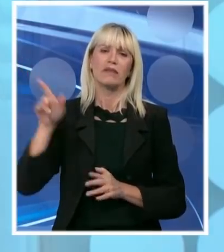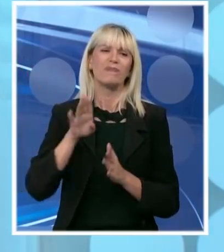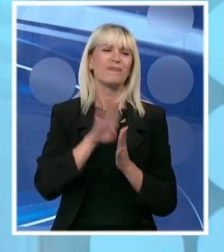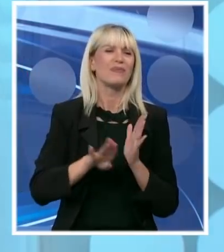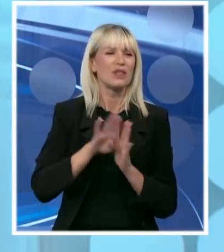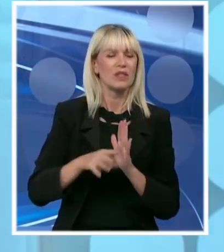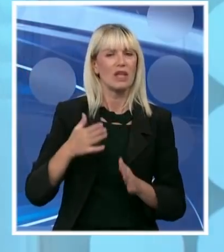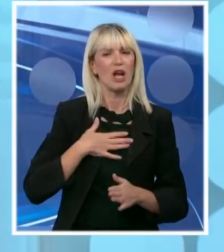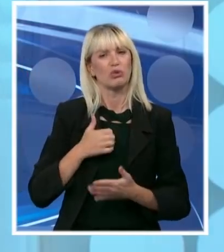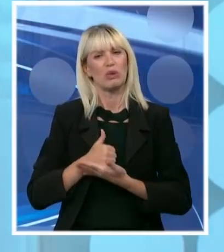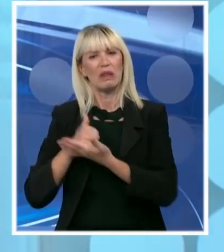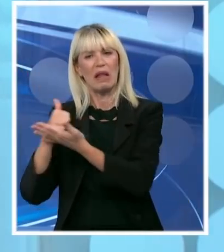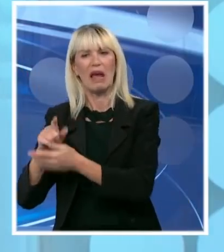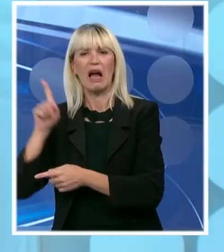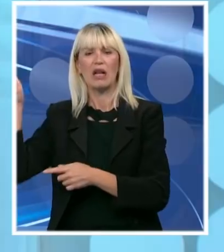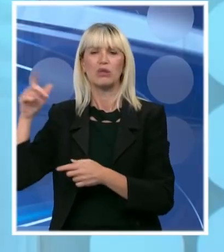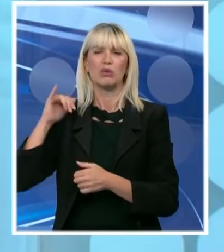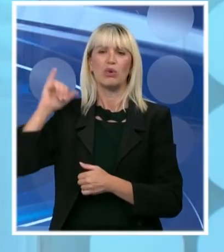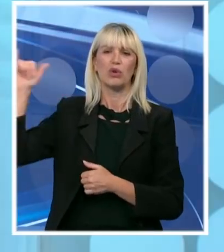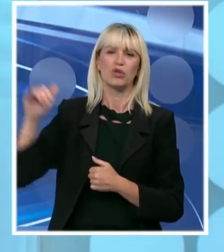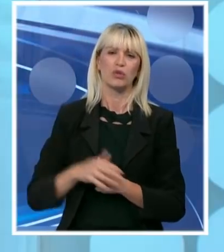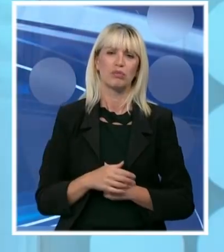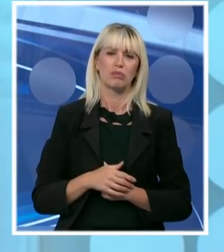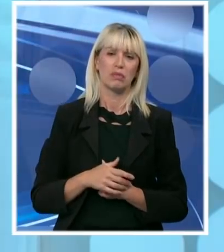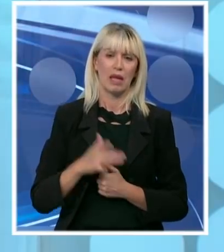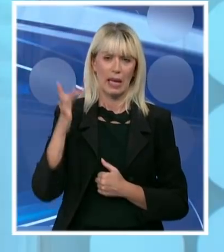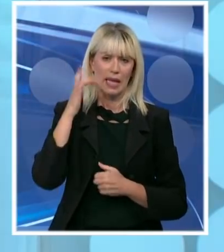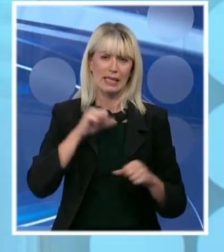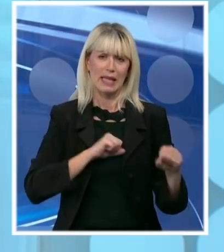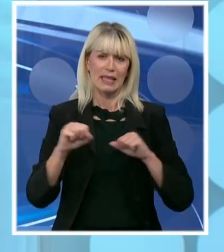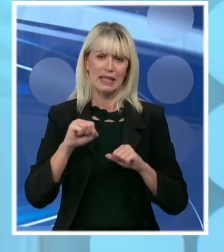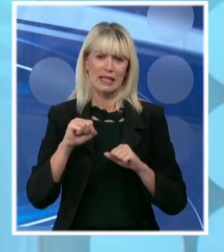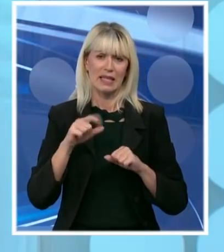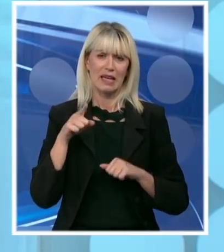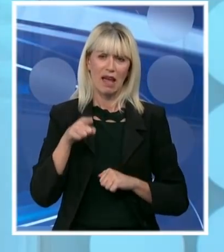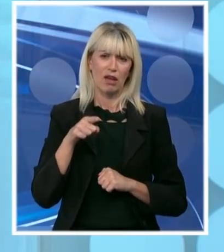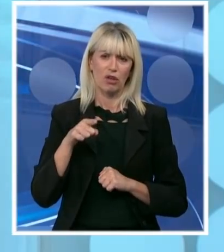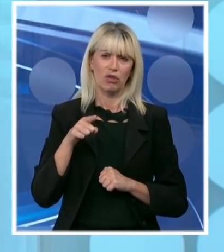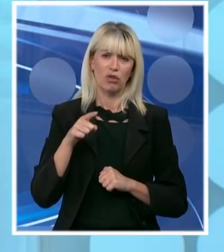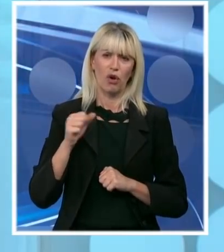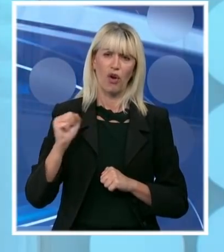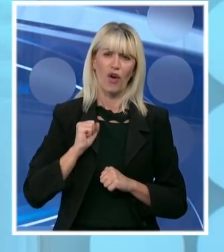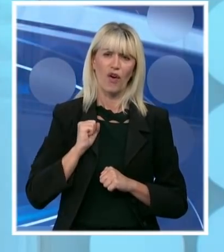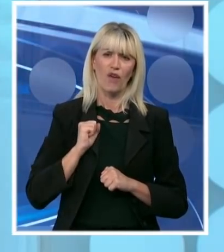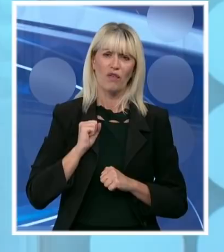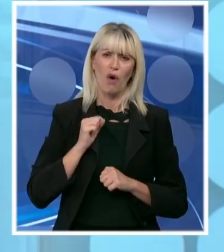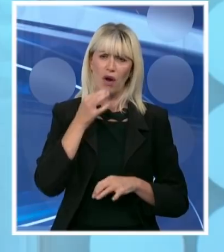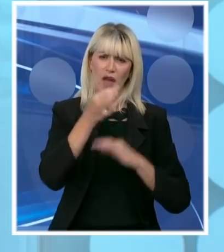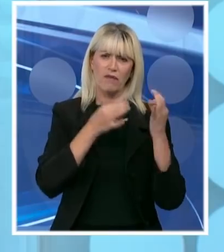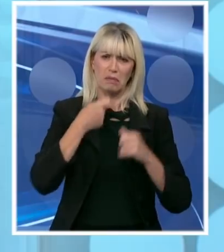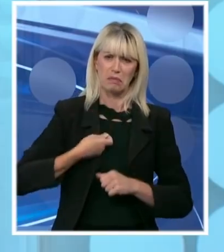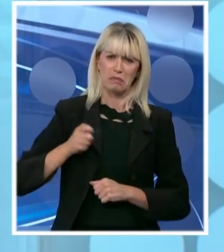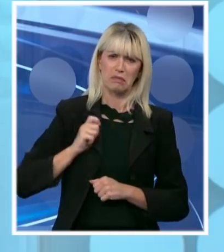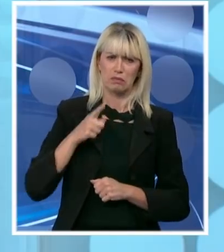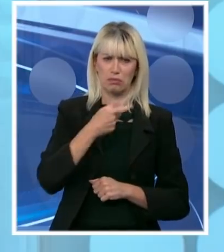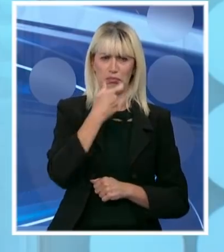našu delegaciju. Naša delegacija ne zna. Ne zna direktor vojne obaveštajne agencije. Ima 65-66 godina. Ogromno iskustvo. Nemaju